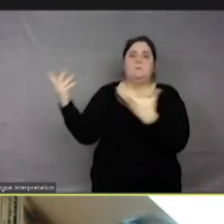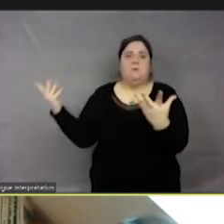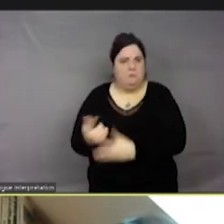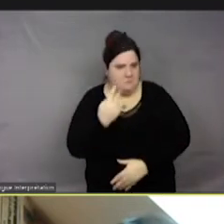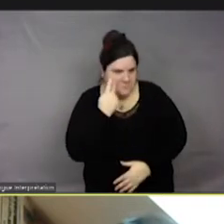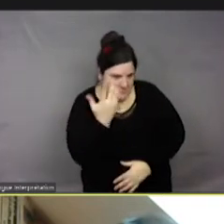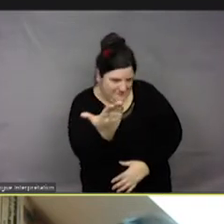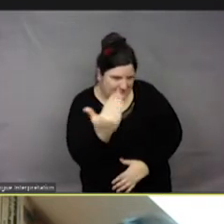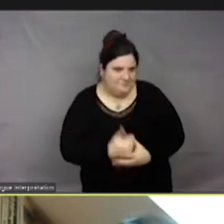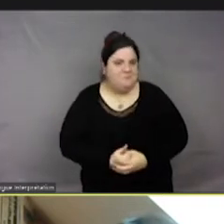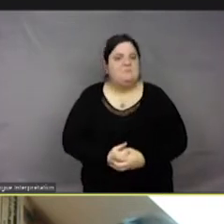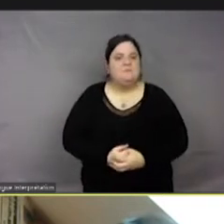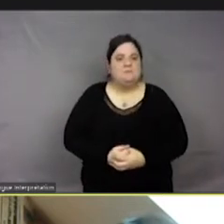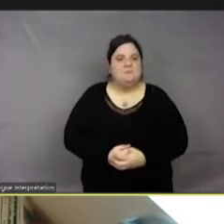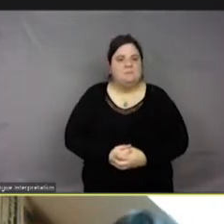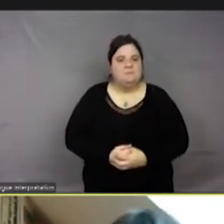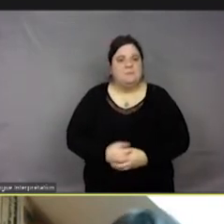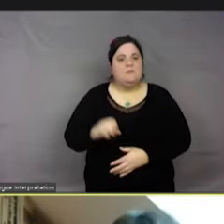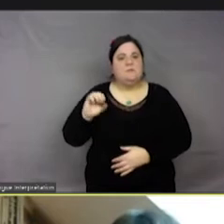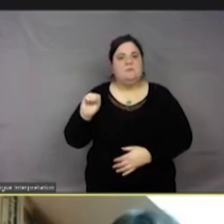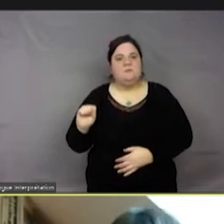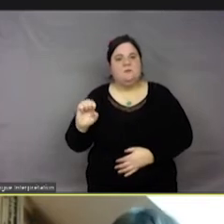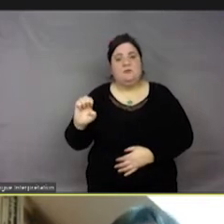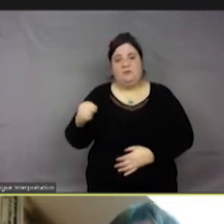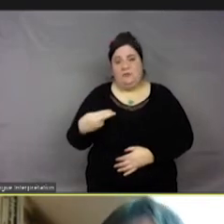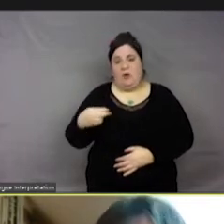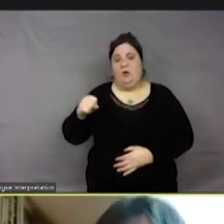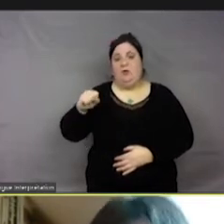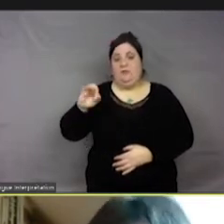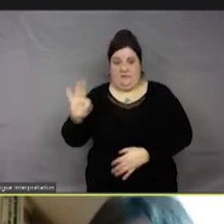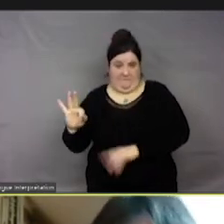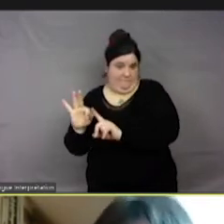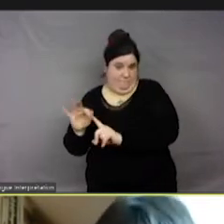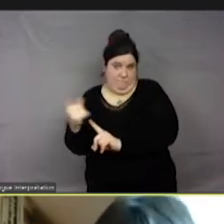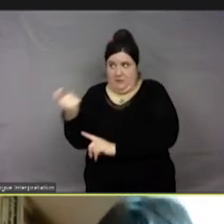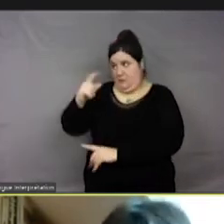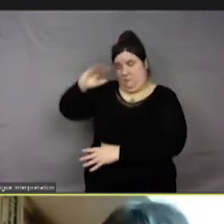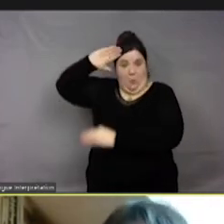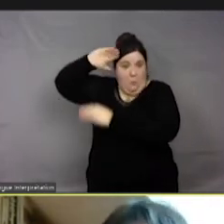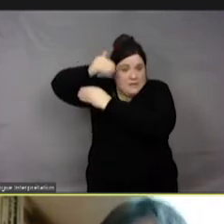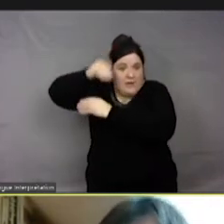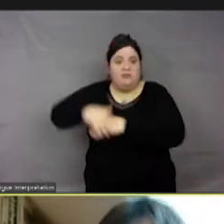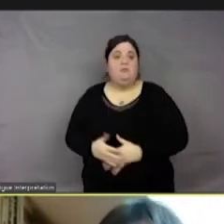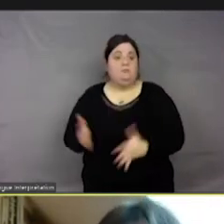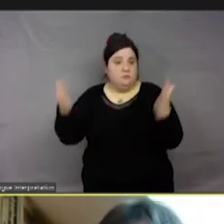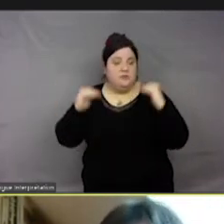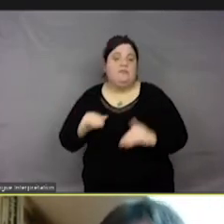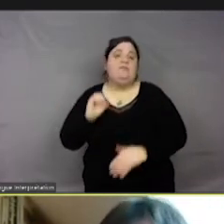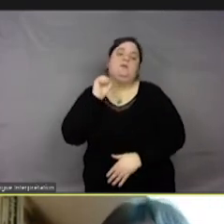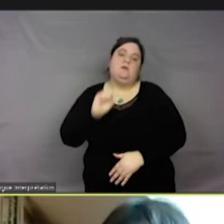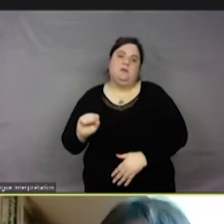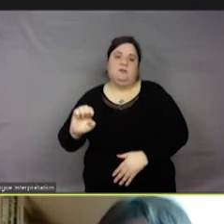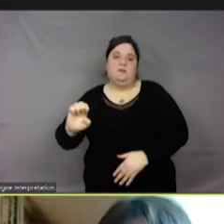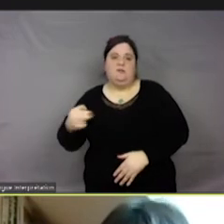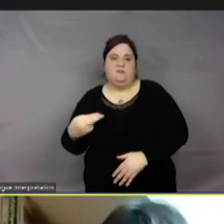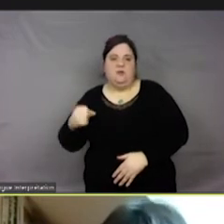'on a le mot « sensif » déjà, dès le Moyen-Âge, et « sensuel », mais avec le mot « sentience », on est plus dans l'idée de «